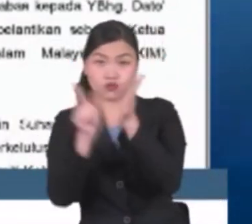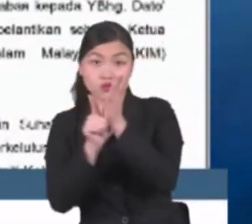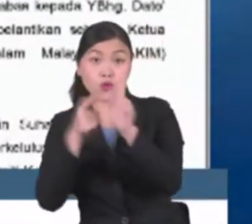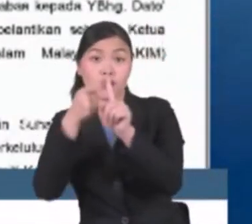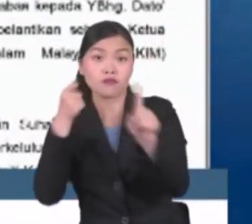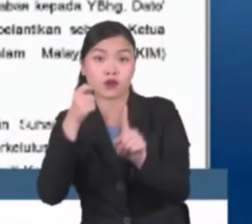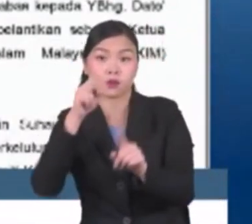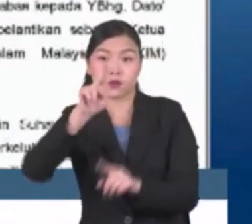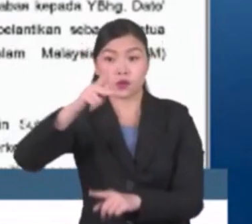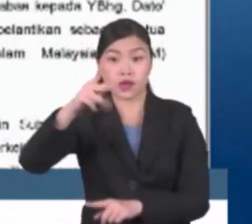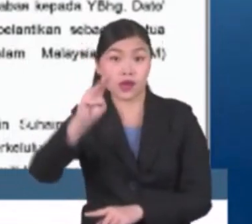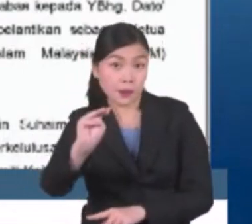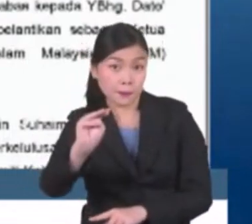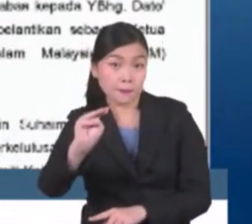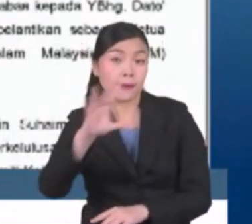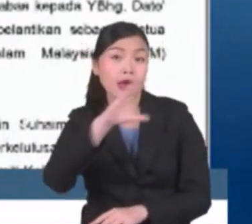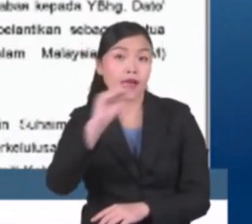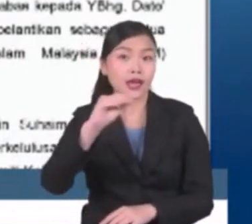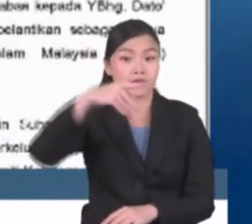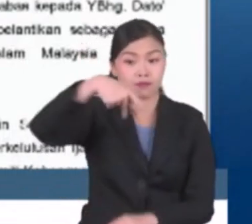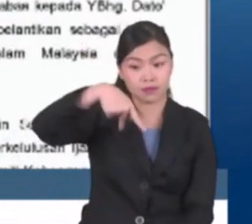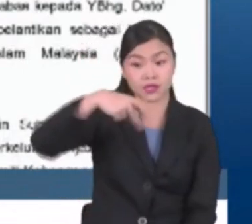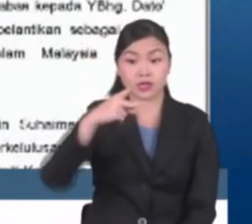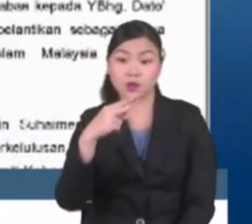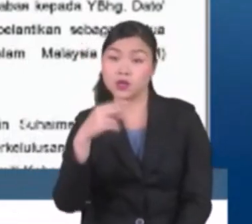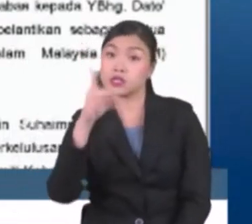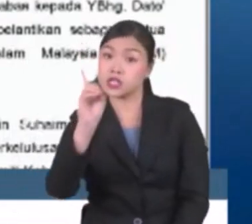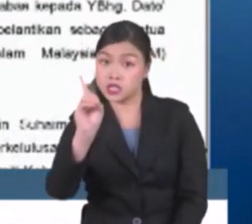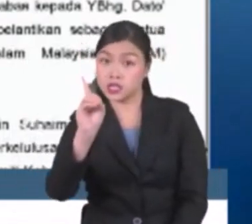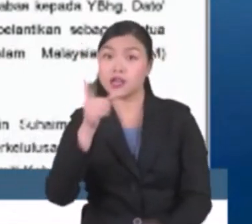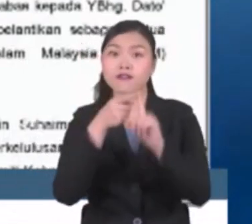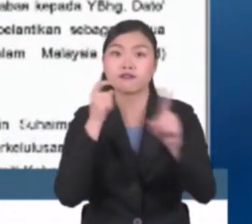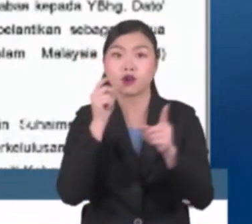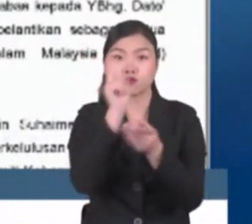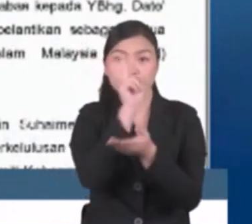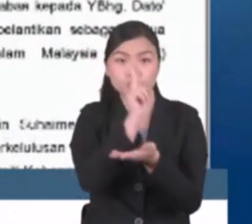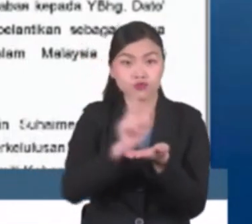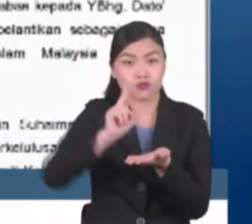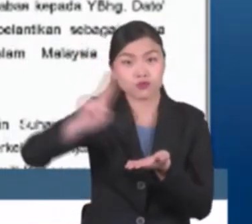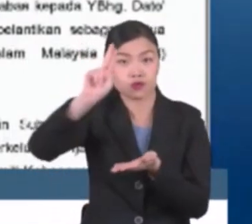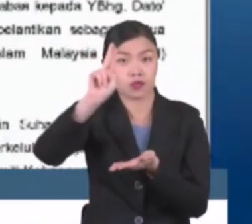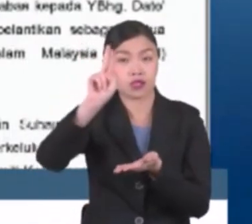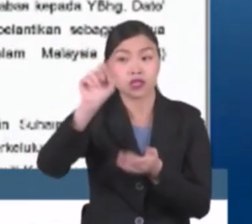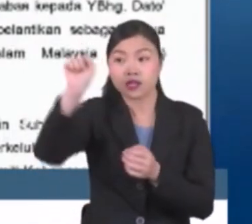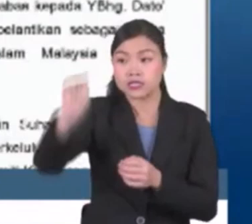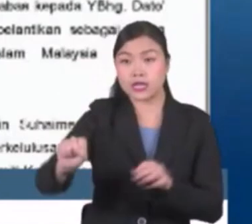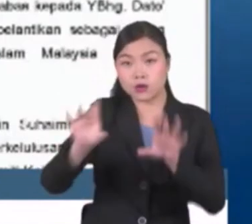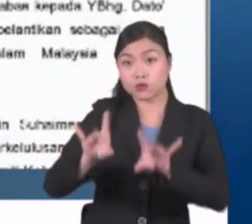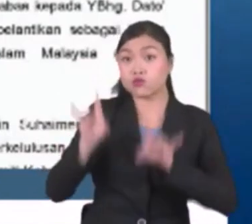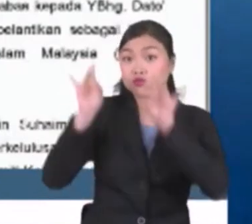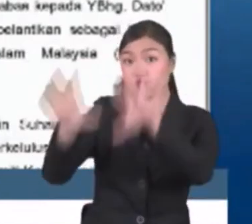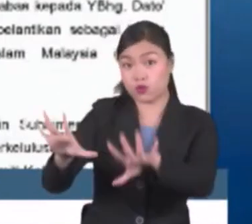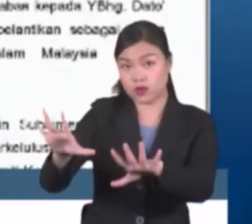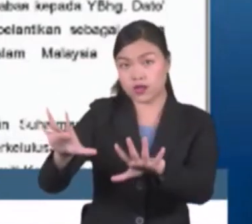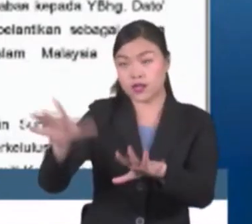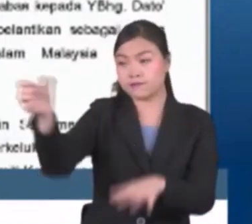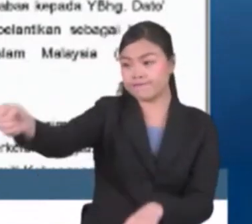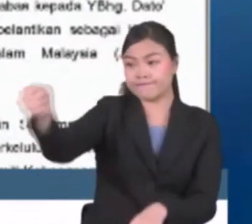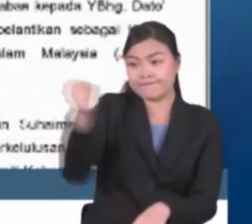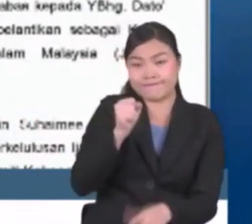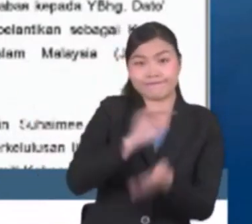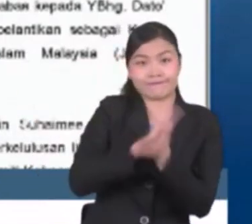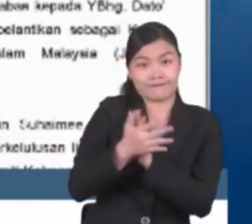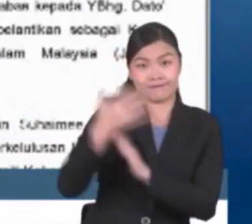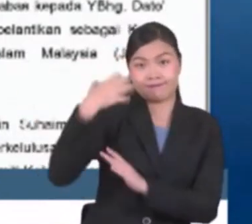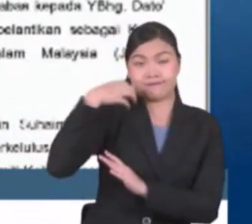Universiti Kebangsaan Malaysia UKM dan Ijazah Doktor Falsafah Science Computer University of South Australia mula dilantik sebagai